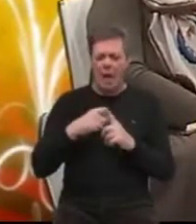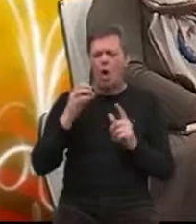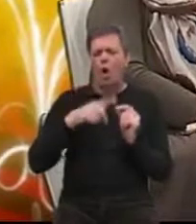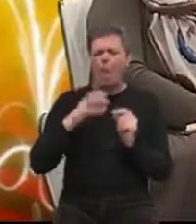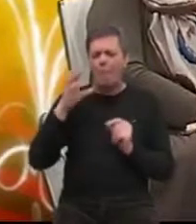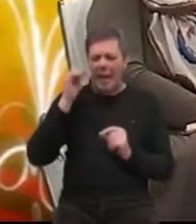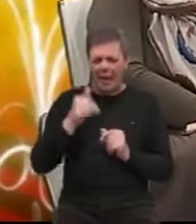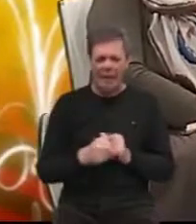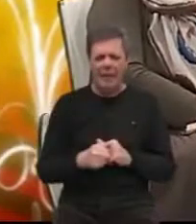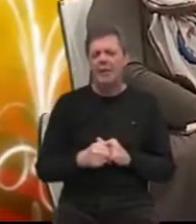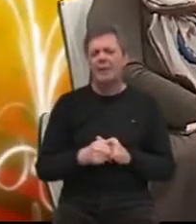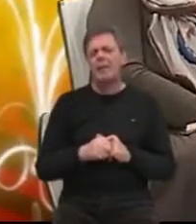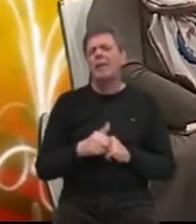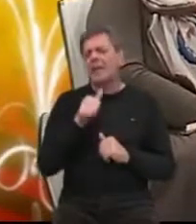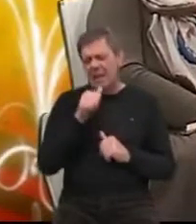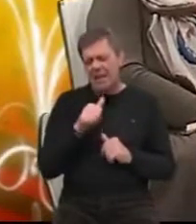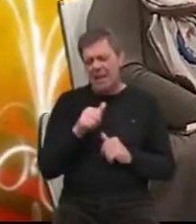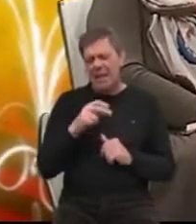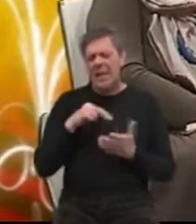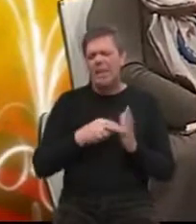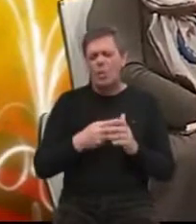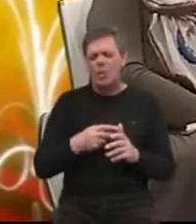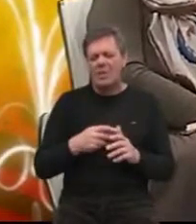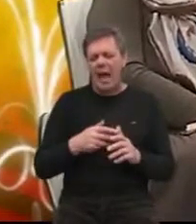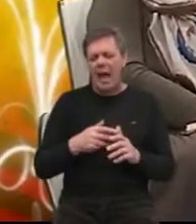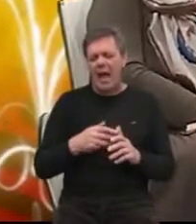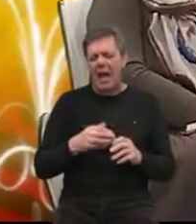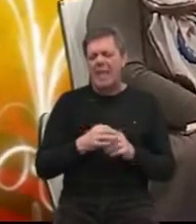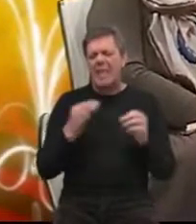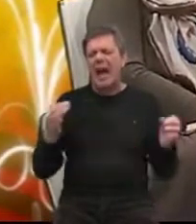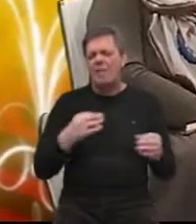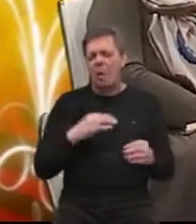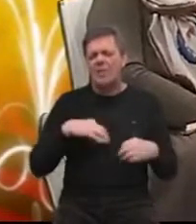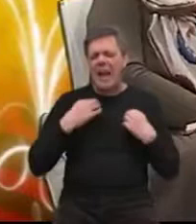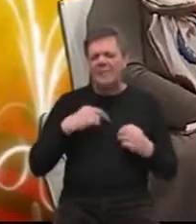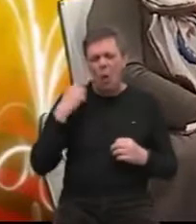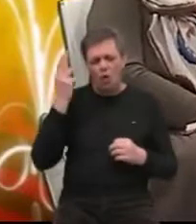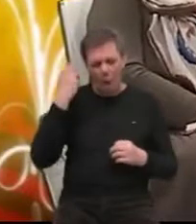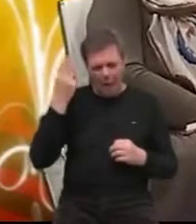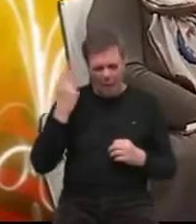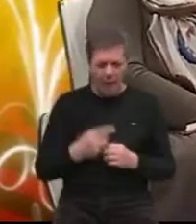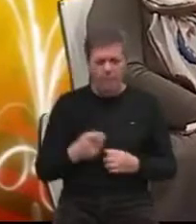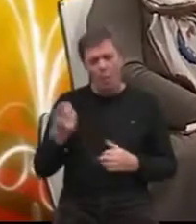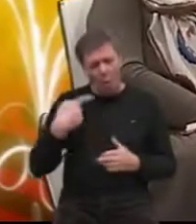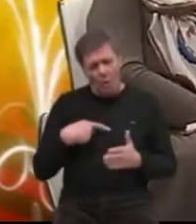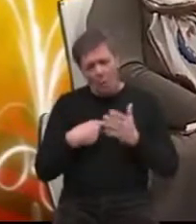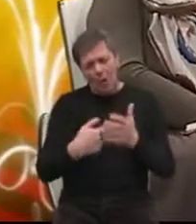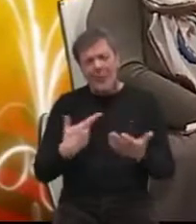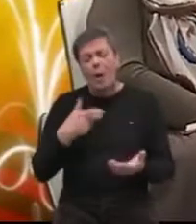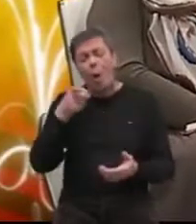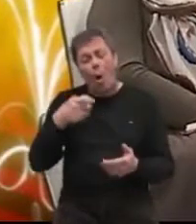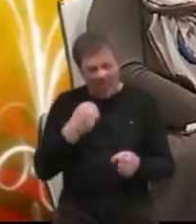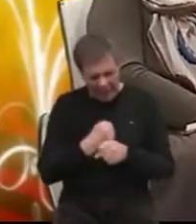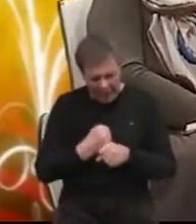Nacionalni institut za javno zdravstvo Slovenije. Tako da će oni isto prezentirati načine na koji oni inače rade i na